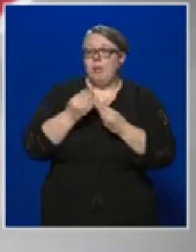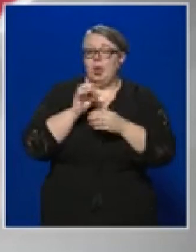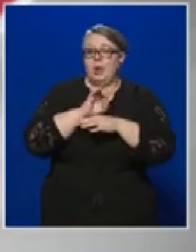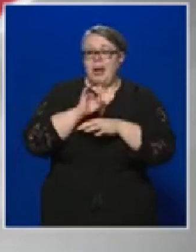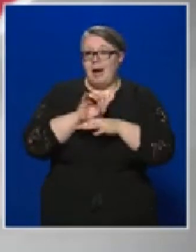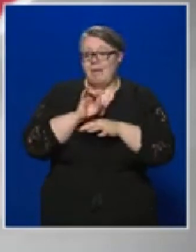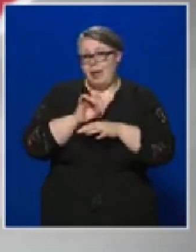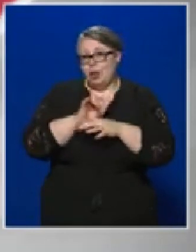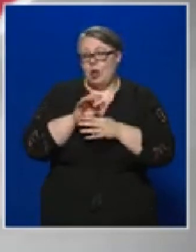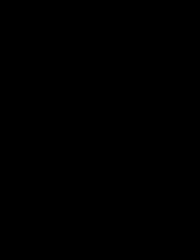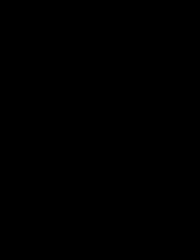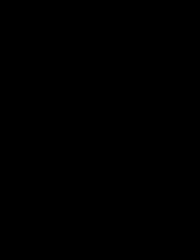hívta fel még a figyelmet.